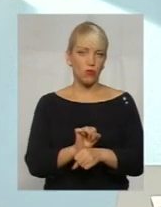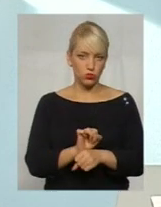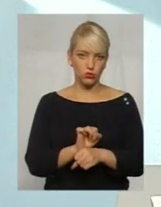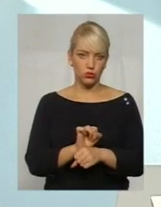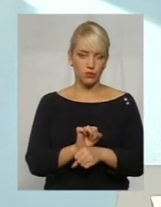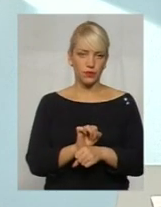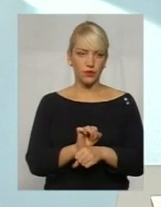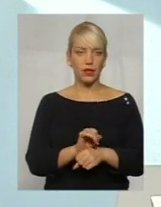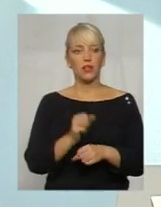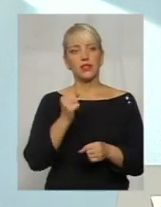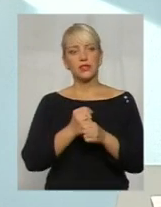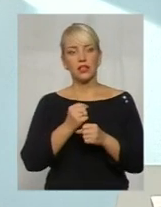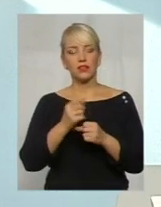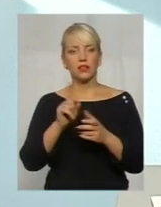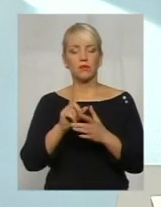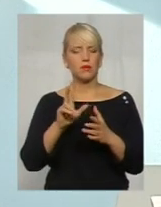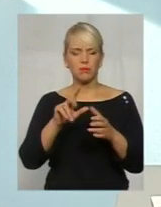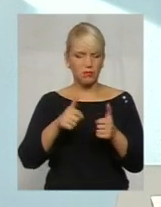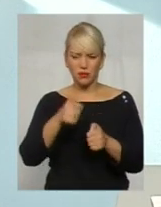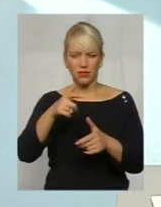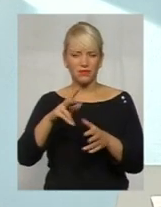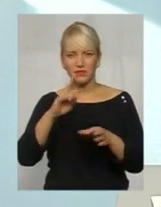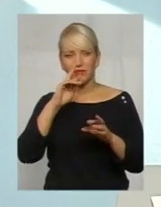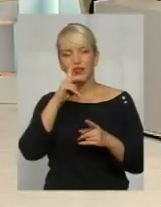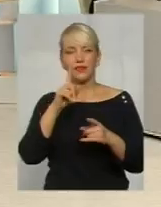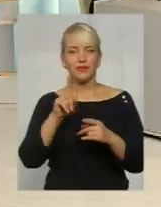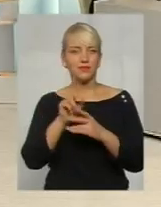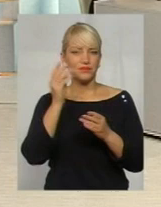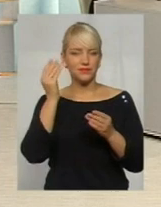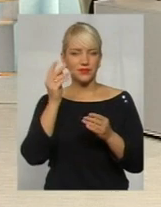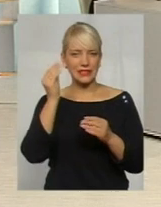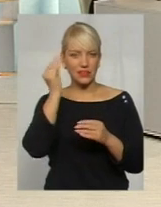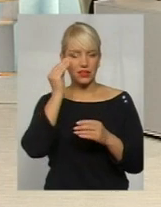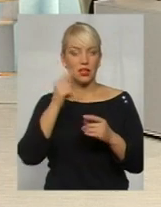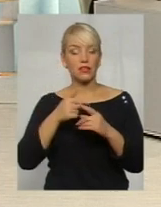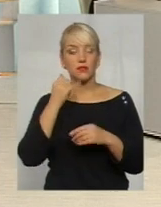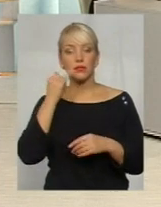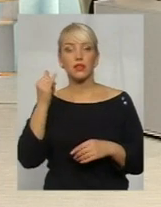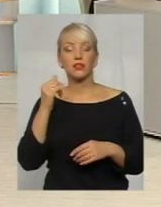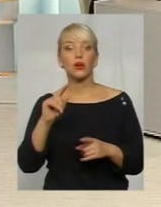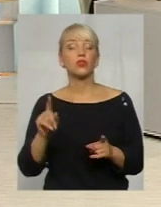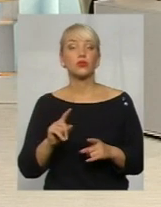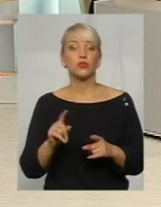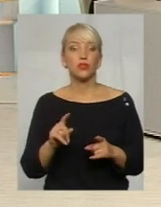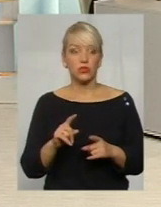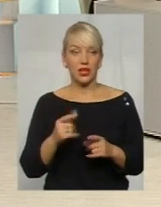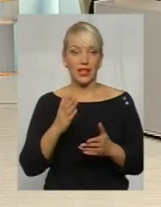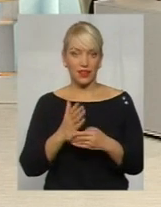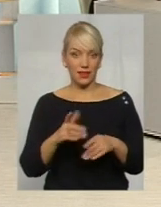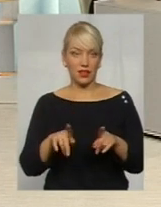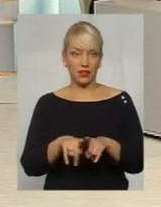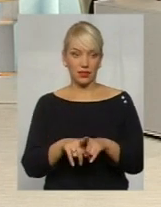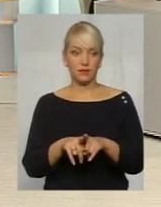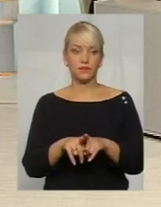вигляд, що там вибуло, телефонний зв'язок, перетелефонуйте, спитайте. Адже є такі